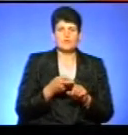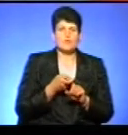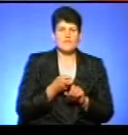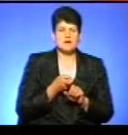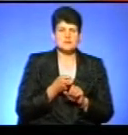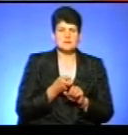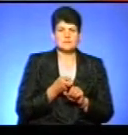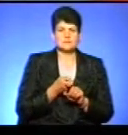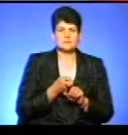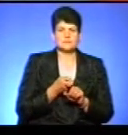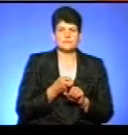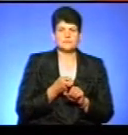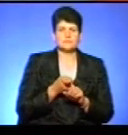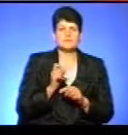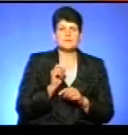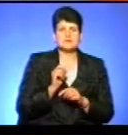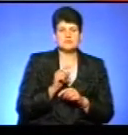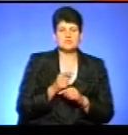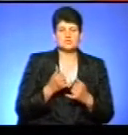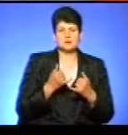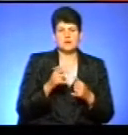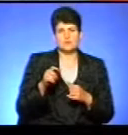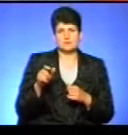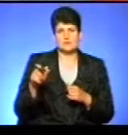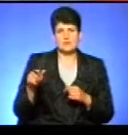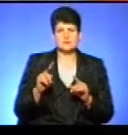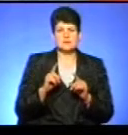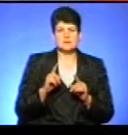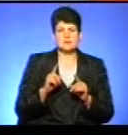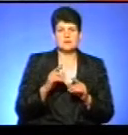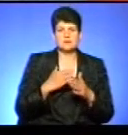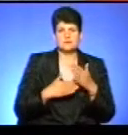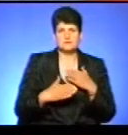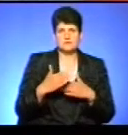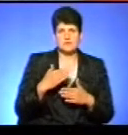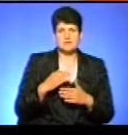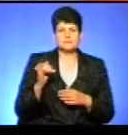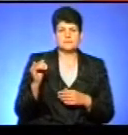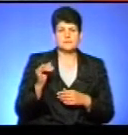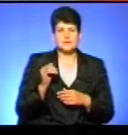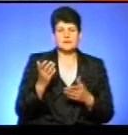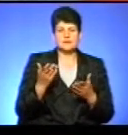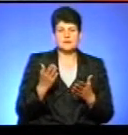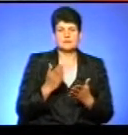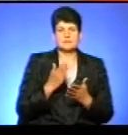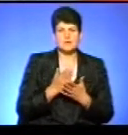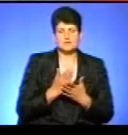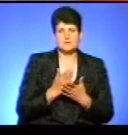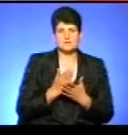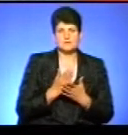предназначені, скажімо так, для людей з особливими потребами, які мають